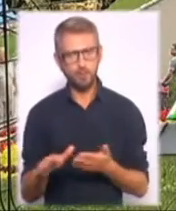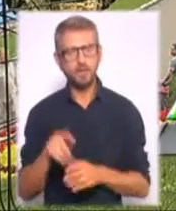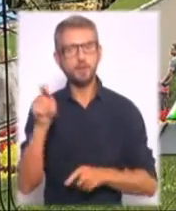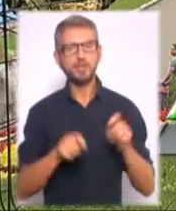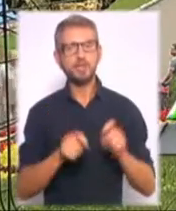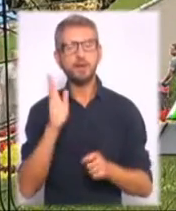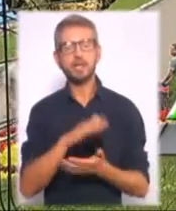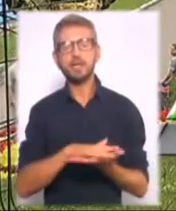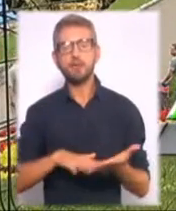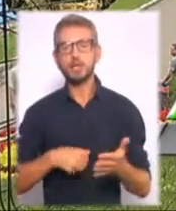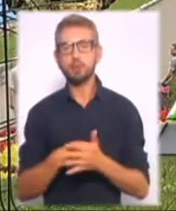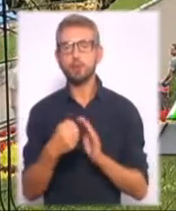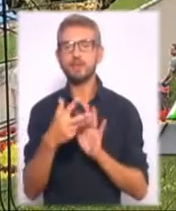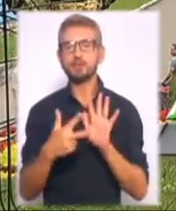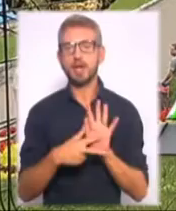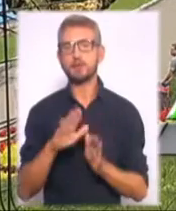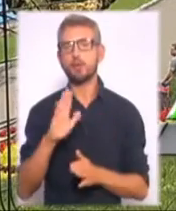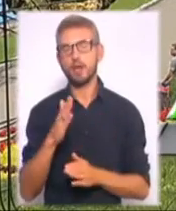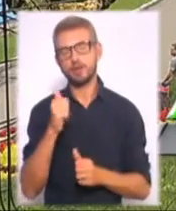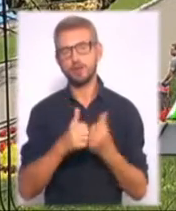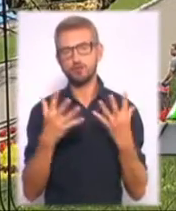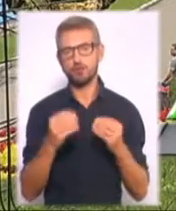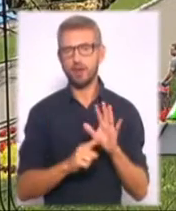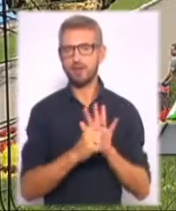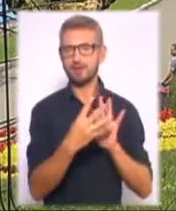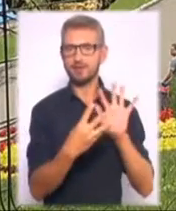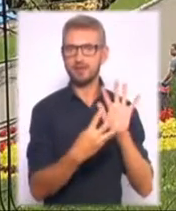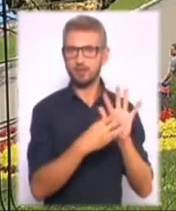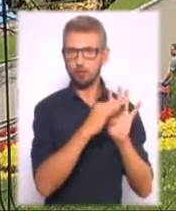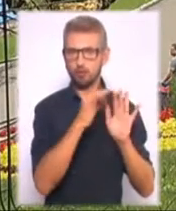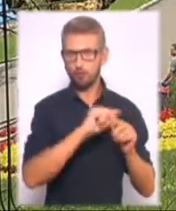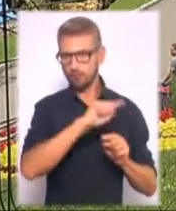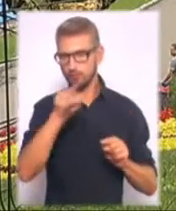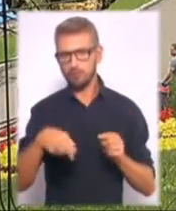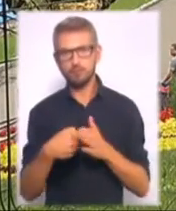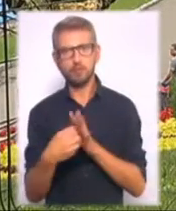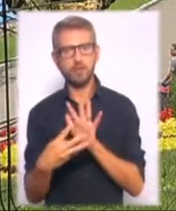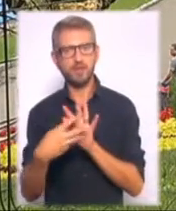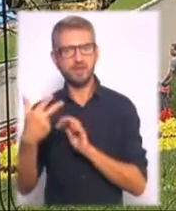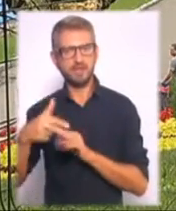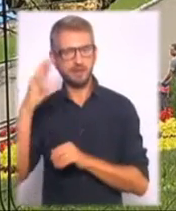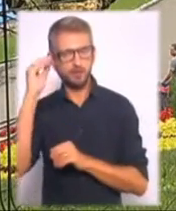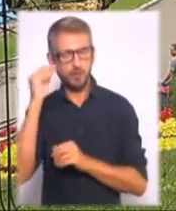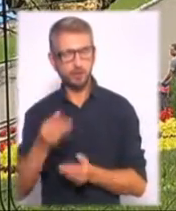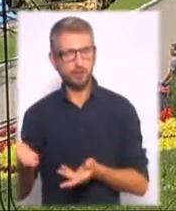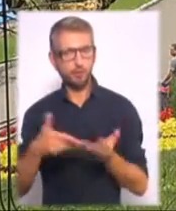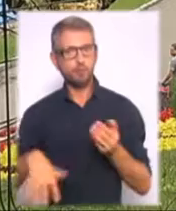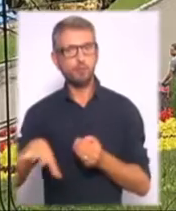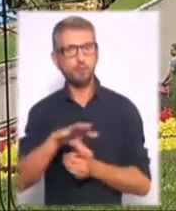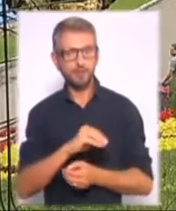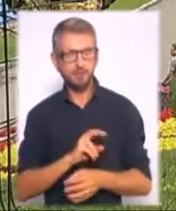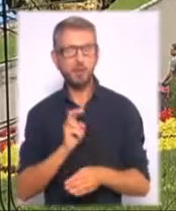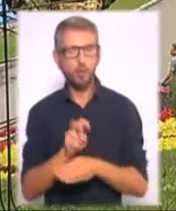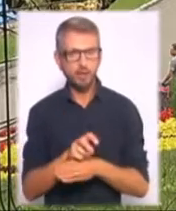триватиме до 18 вересня. Щодня з 9 ранку до пів на 10 вечора. Тож запрошуємо усіх охочих приходити.